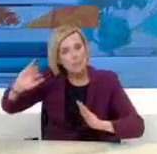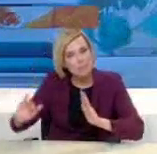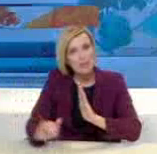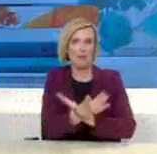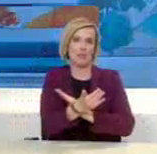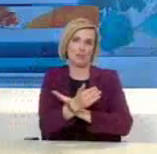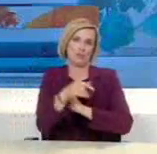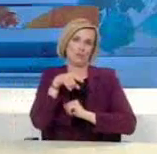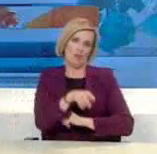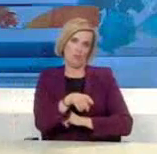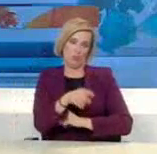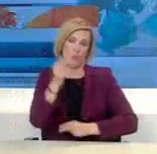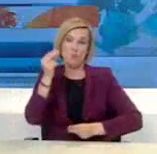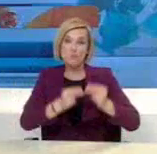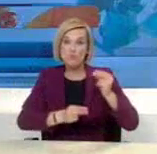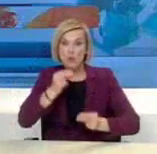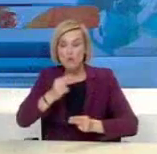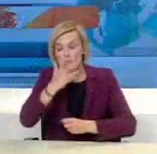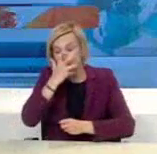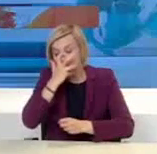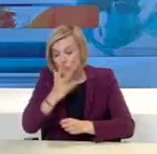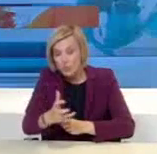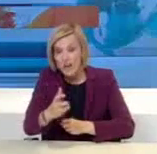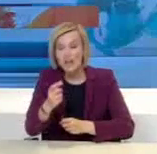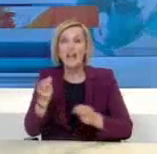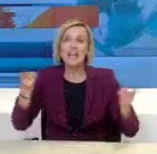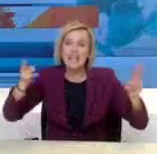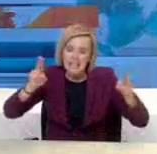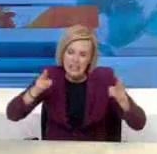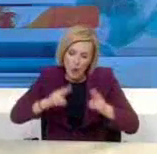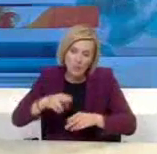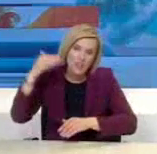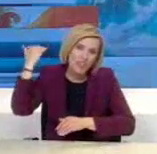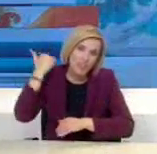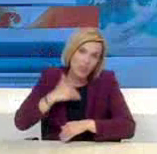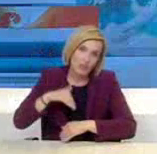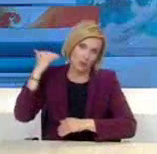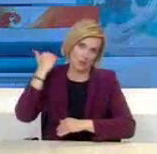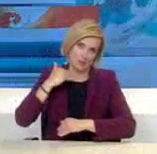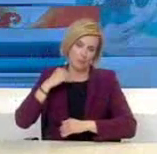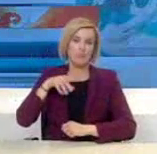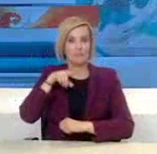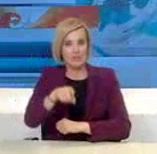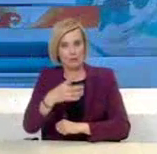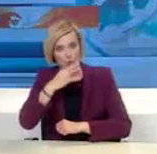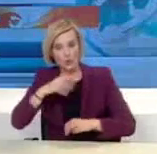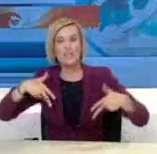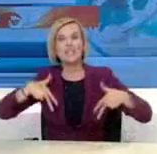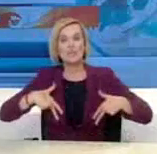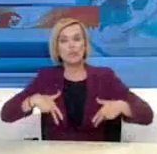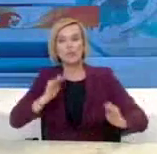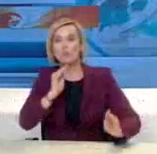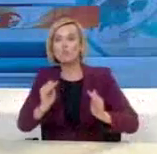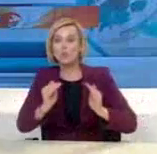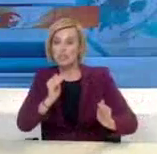με όσο το δυνατόν λιγότερα θύματα. Προς τον σκοπό αυτό, η Ελληνική Αστυνομία, το Υπουργείο Προστασίας του Πολίτη,